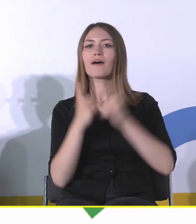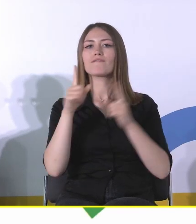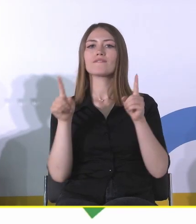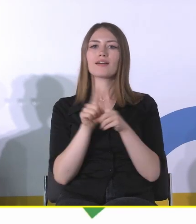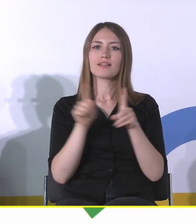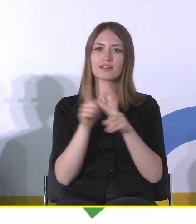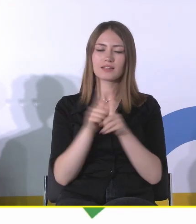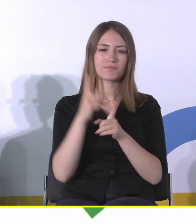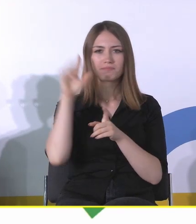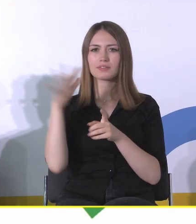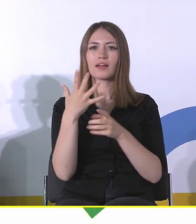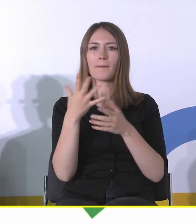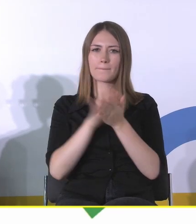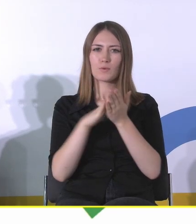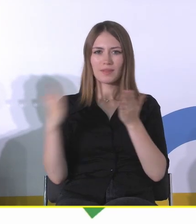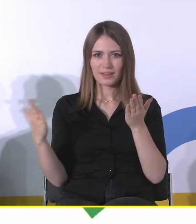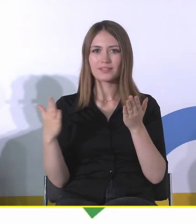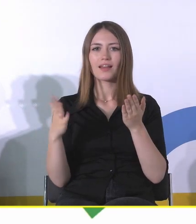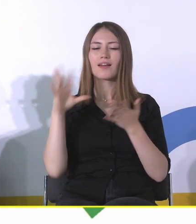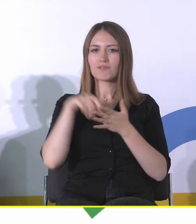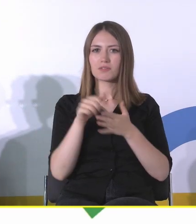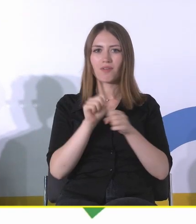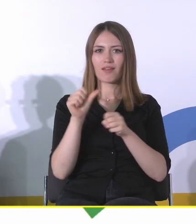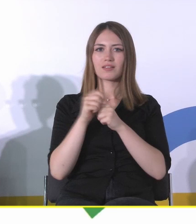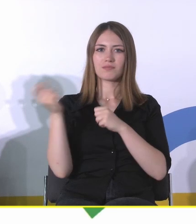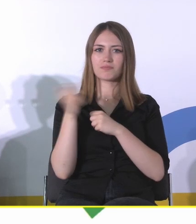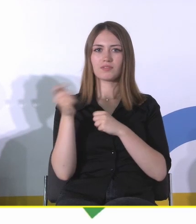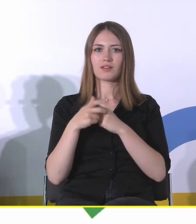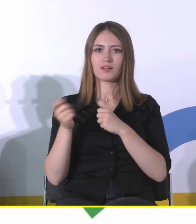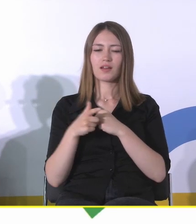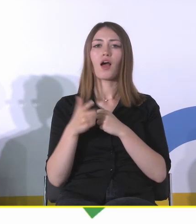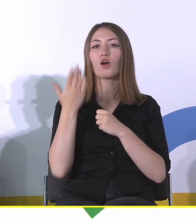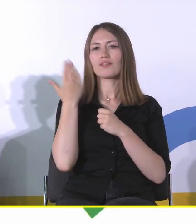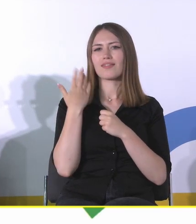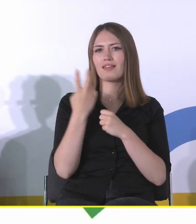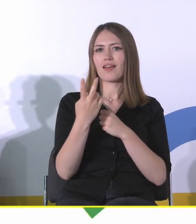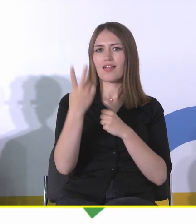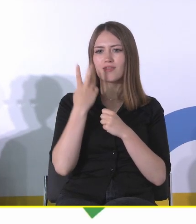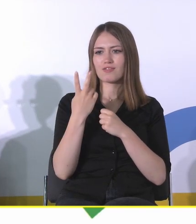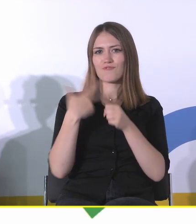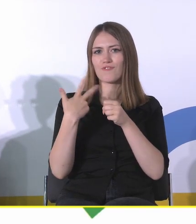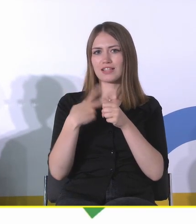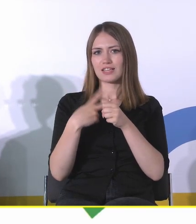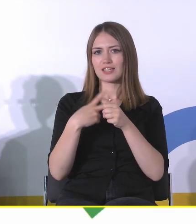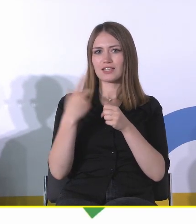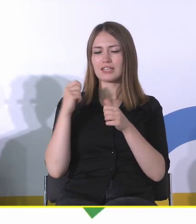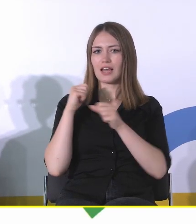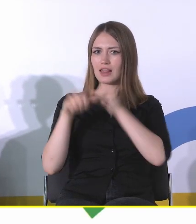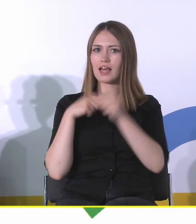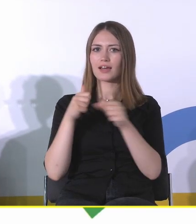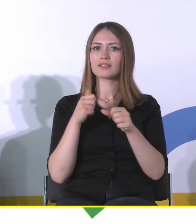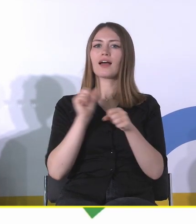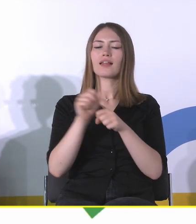jakie się w ostatnim czasie ukazały, które myślę, ostatnich powiedzmy dwóch dekadach, co myślę odzwierciedla też, ile jest podejmowanych